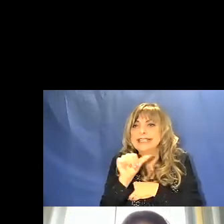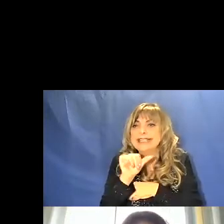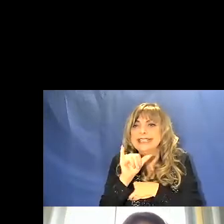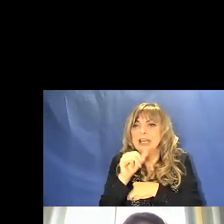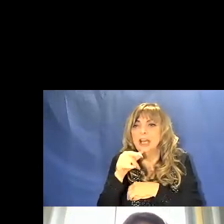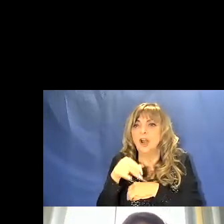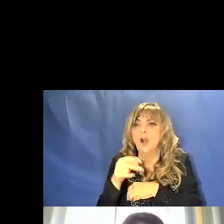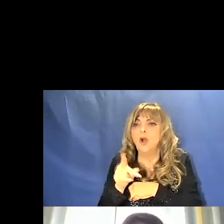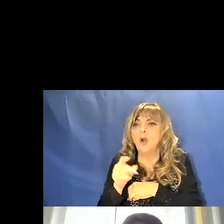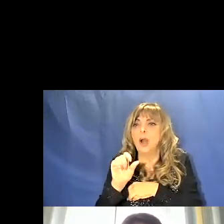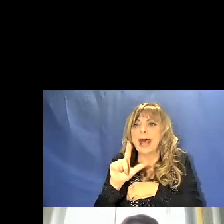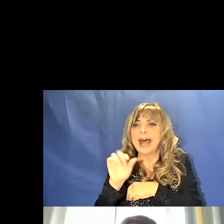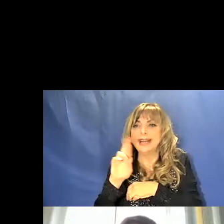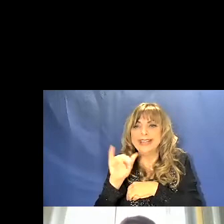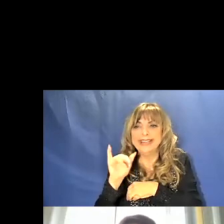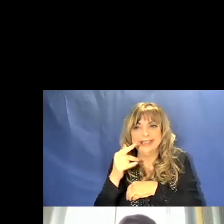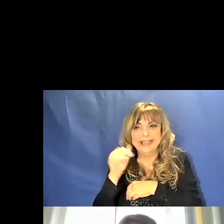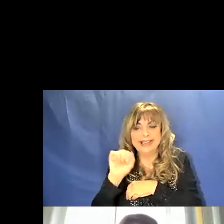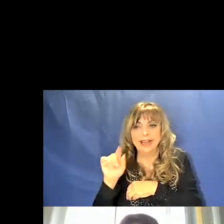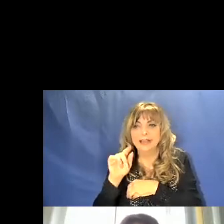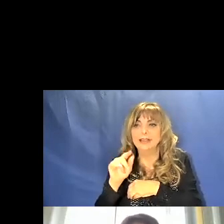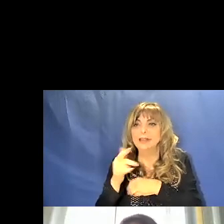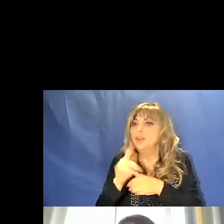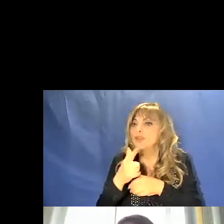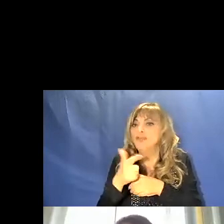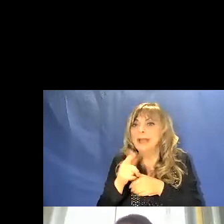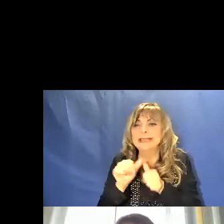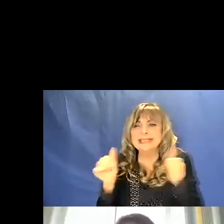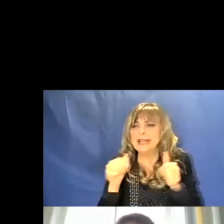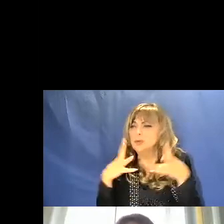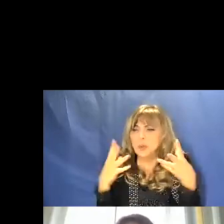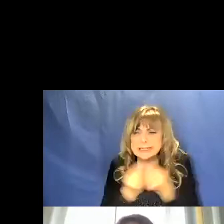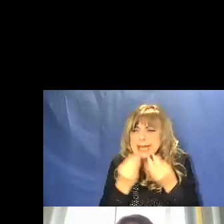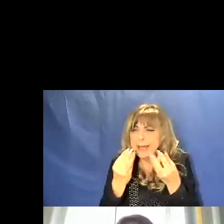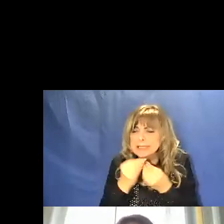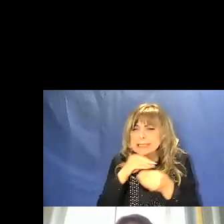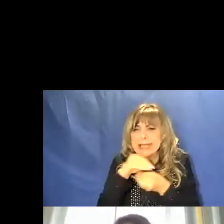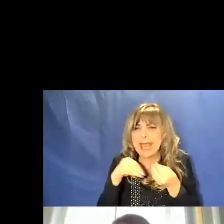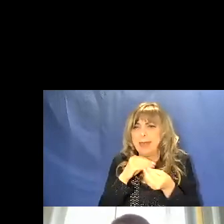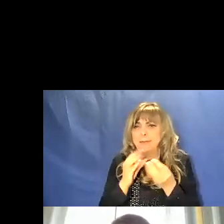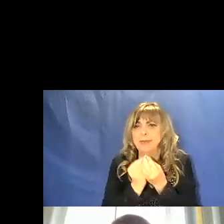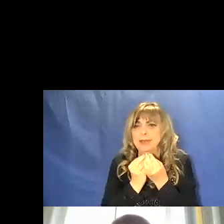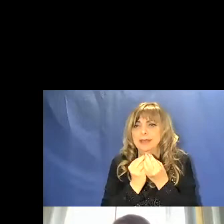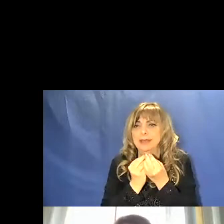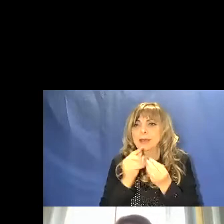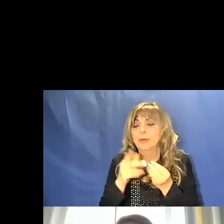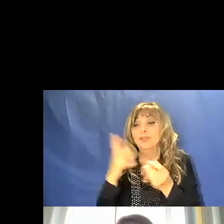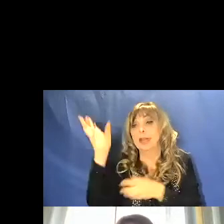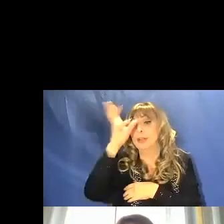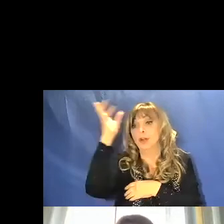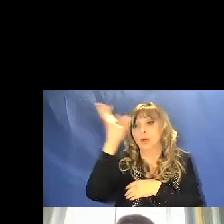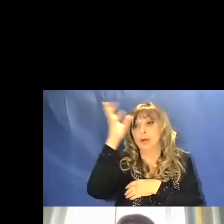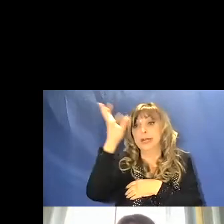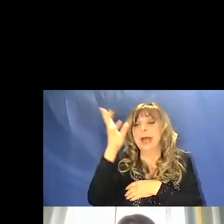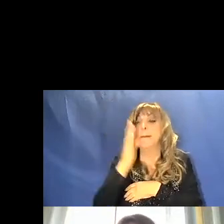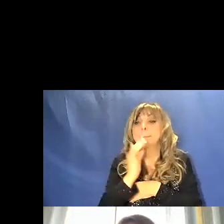tutte le distanze erano nulle. Da qui la teoria cosmologica del Big